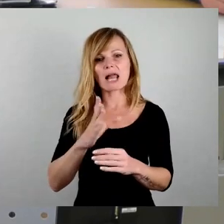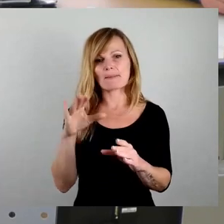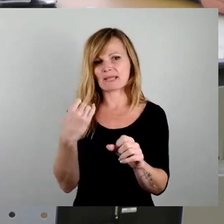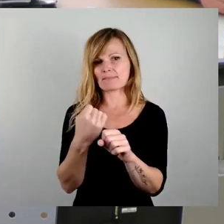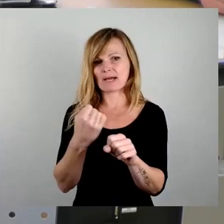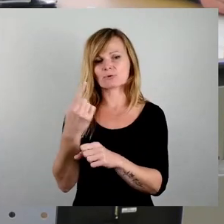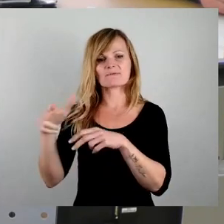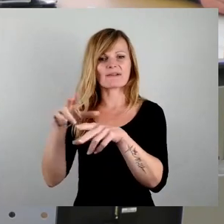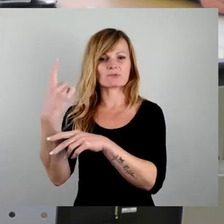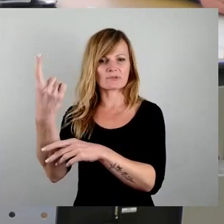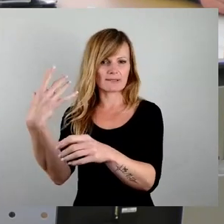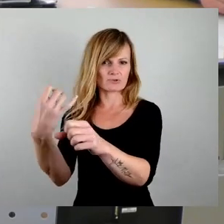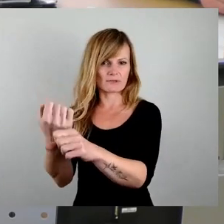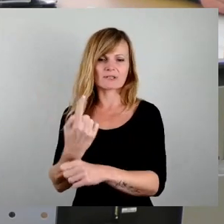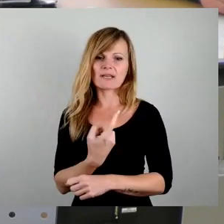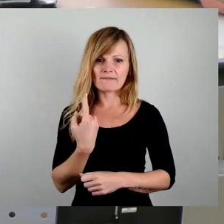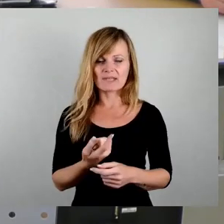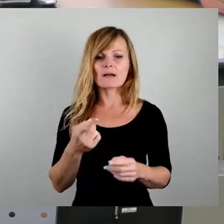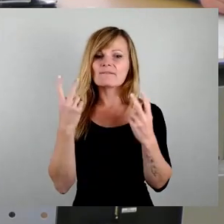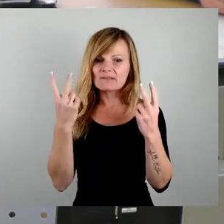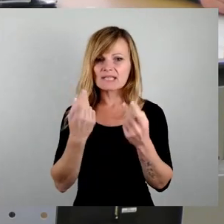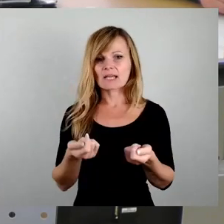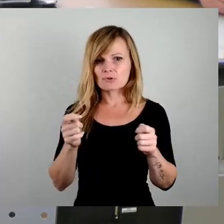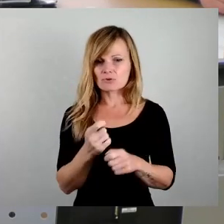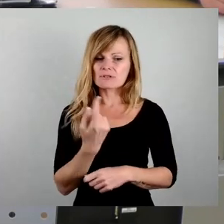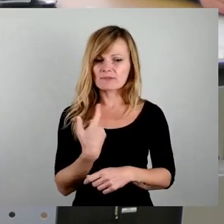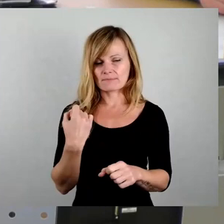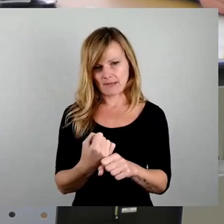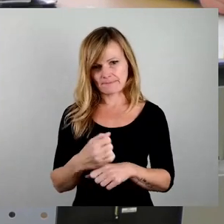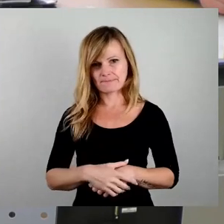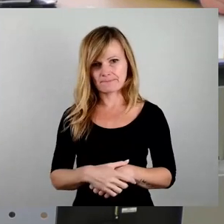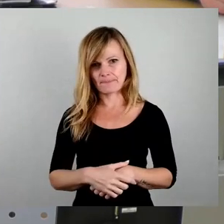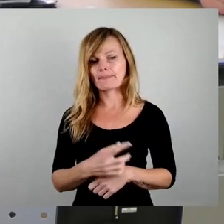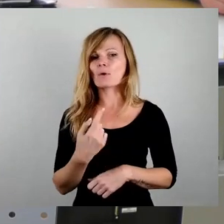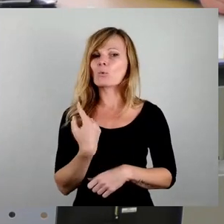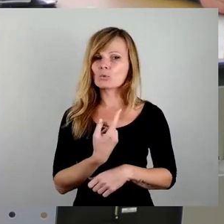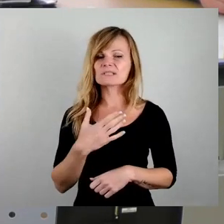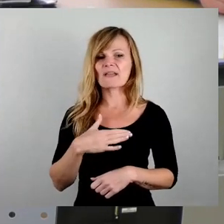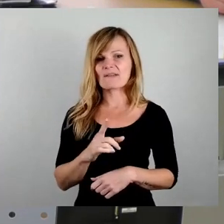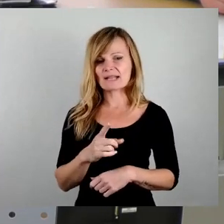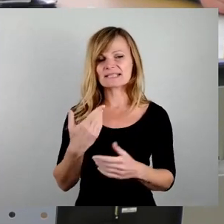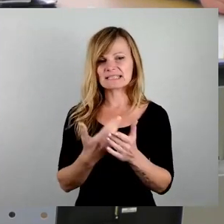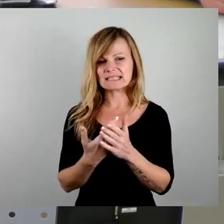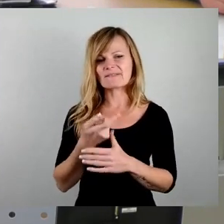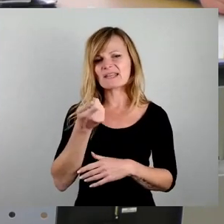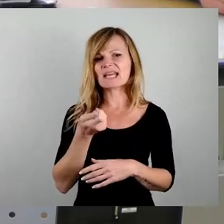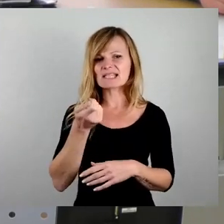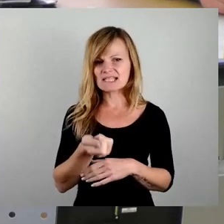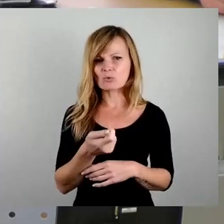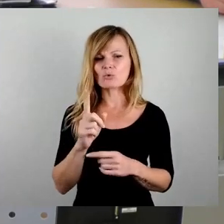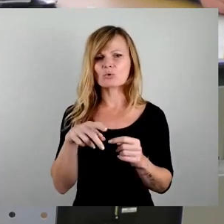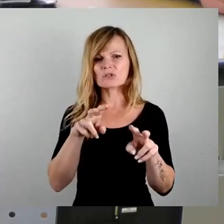Beschlüsse werden wir treffen. So, uns gefällt natürlich die Finanzierung und der Rückgriff in das Budget